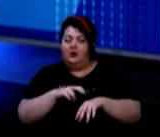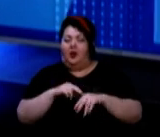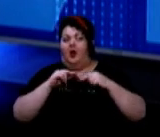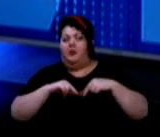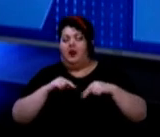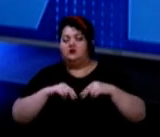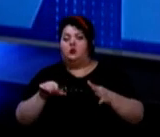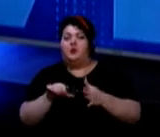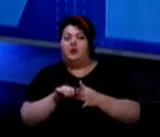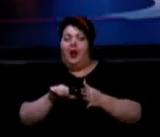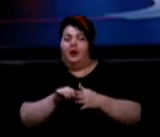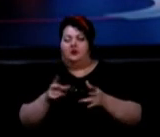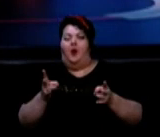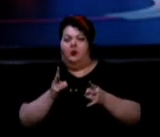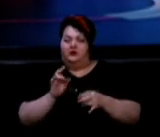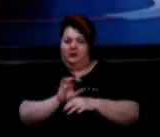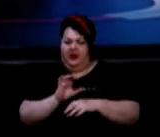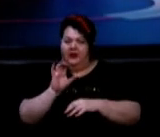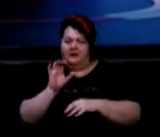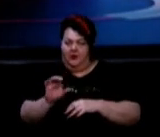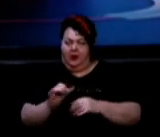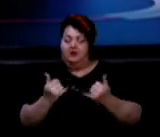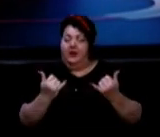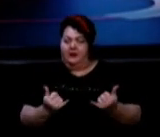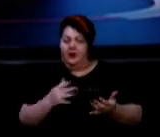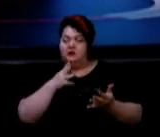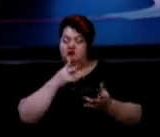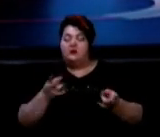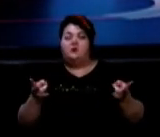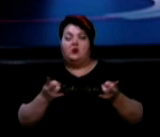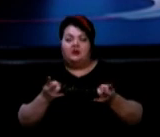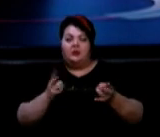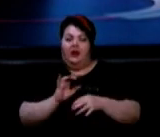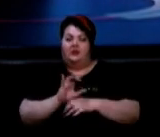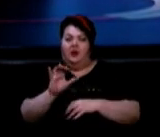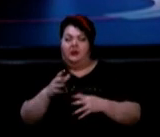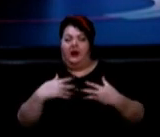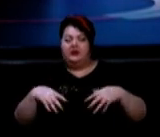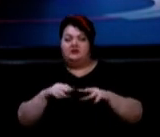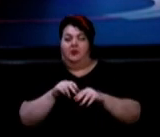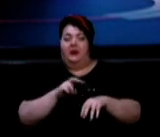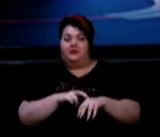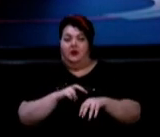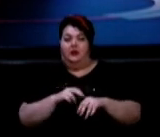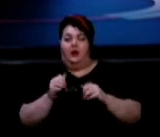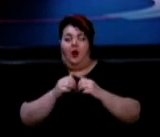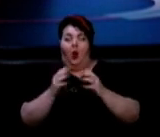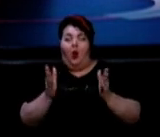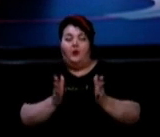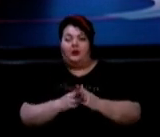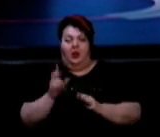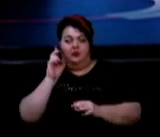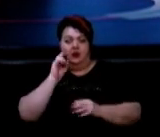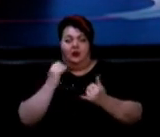бригади. Потрібне направлення сімейного лікаря. На даний час, так. Ви ж розумієте, об'єми держави зараз не